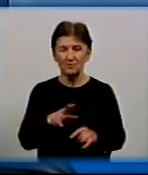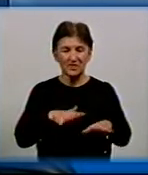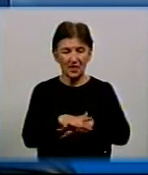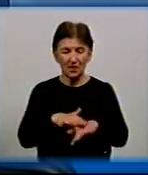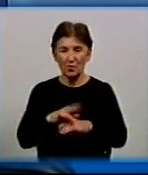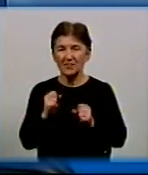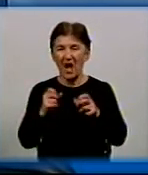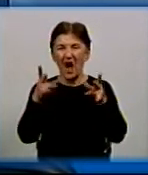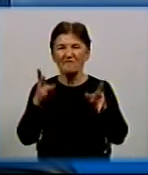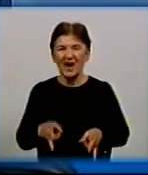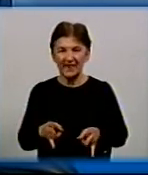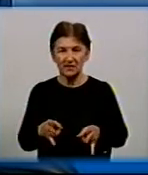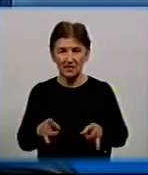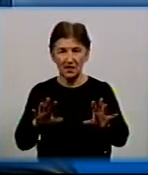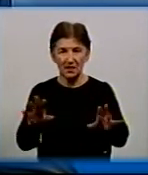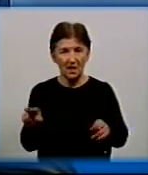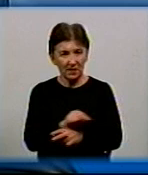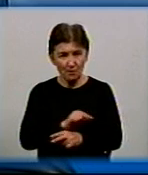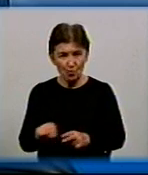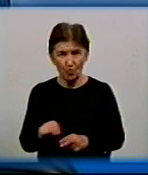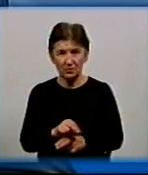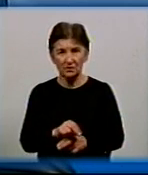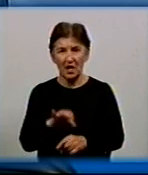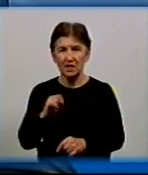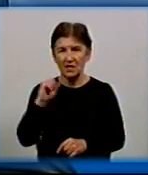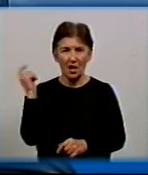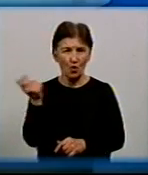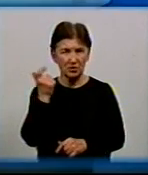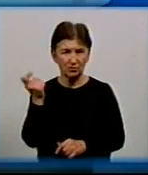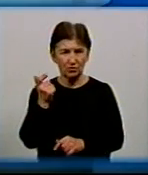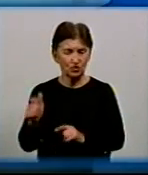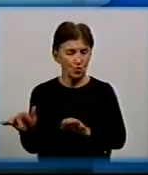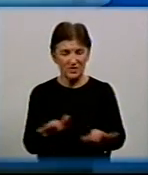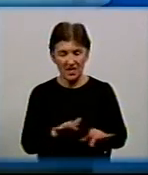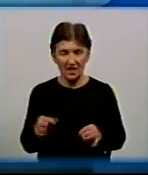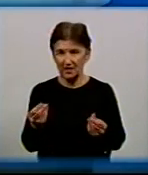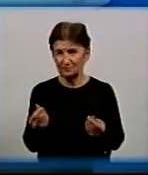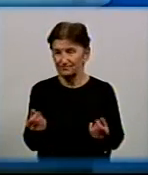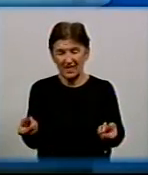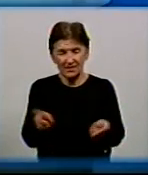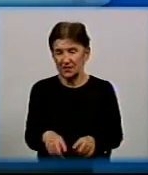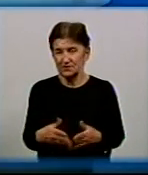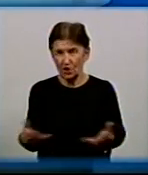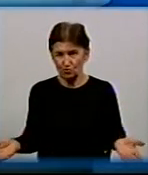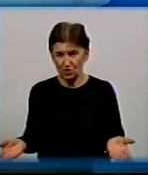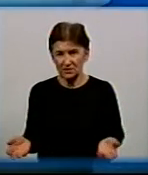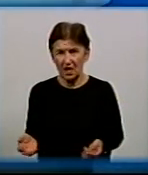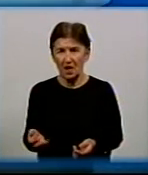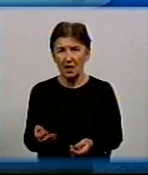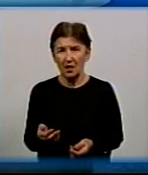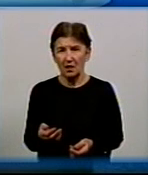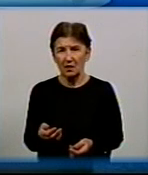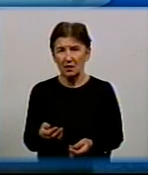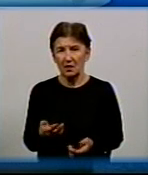аварійні і інші ремонти. І на господарську діяльність практично не залишається. А ще там є і розподіл газу, і транспортування газу.